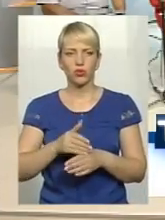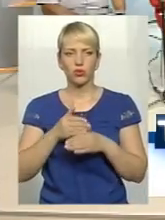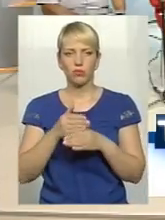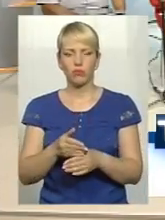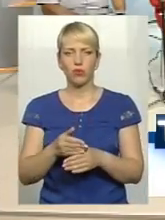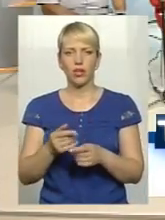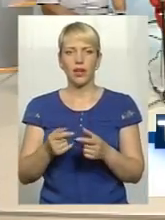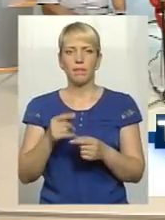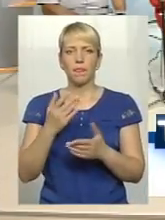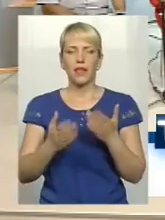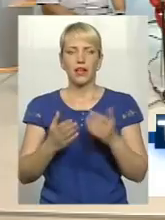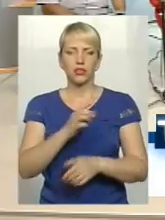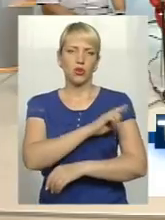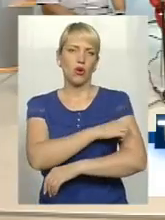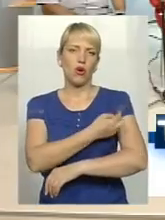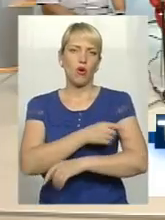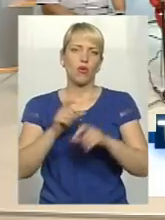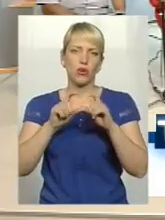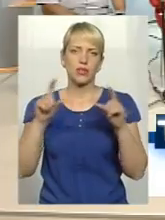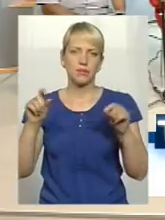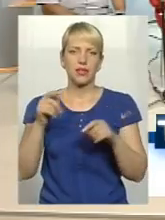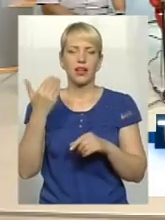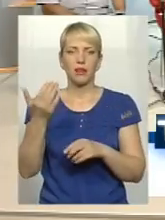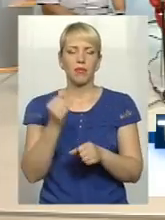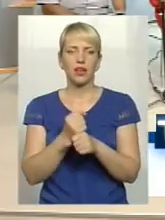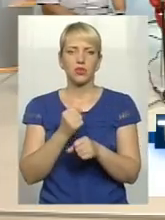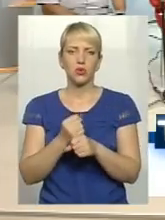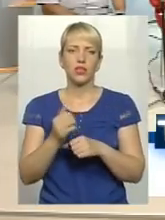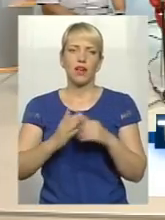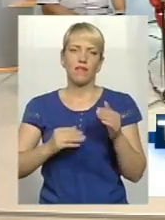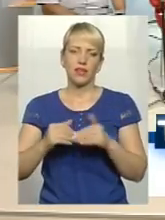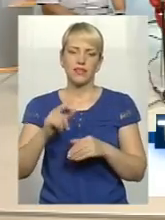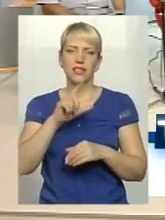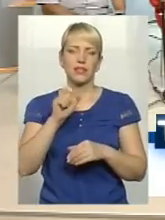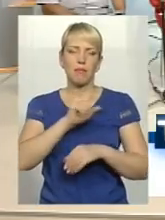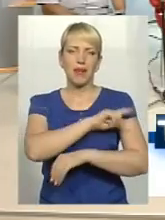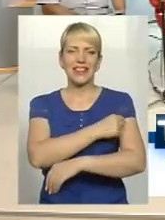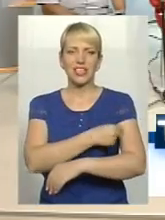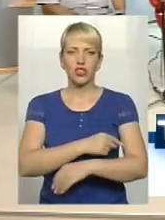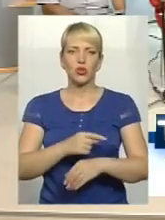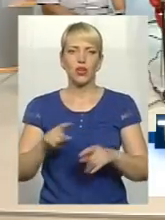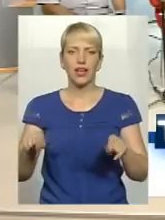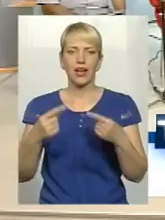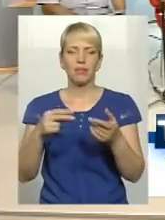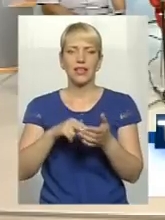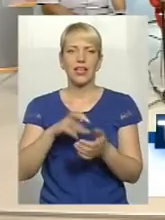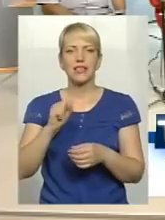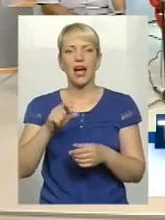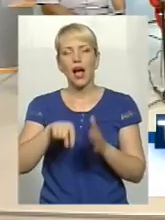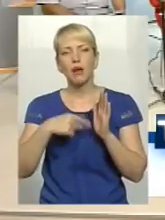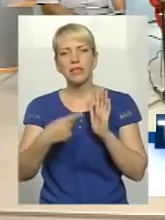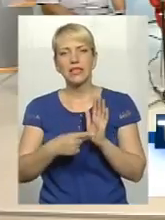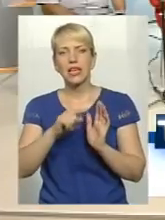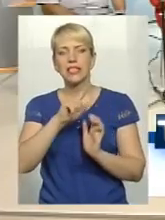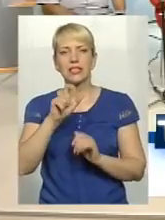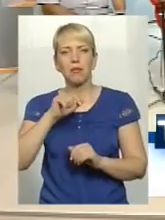госпіталь, там працюють фахівці з медичної реабілітації, так? А от як ви вирішили питання саме з психологічною